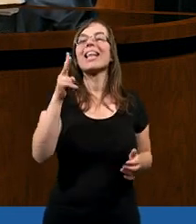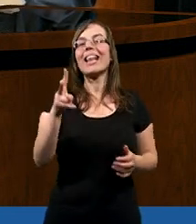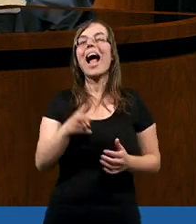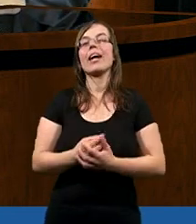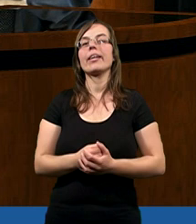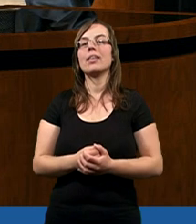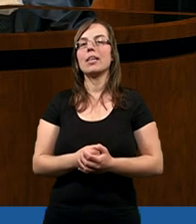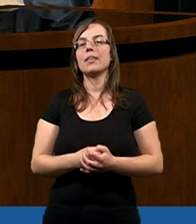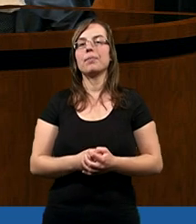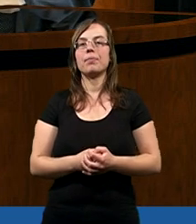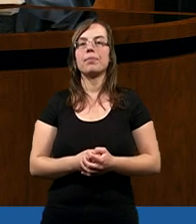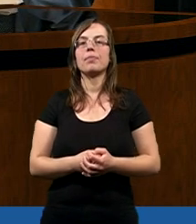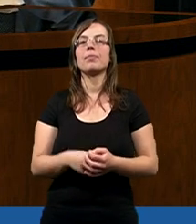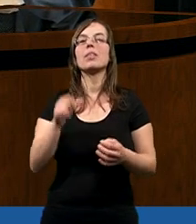jednak